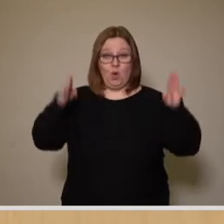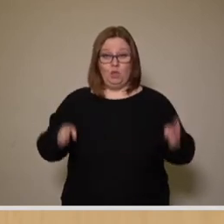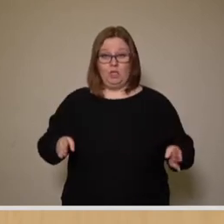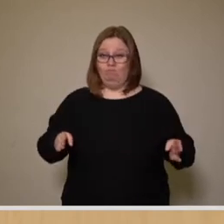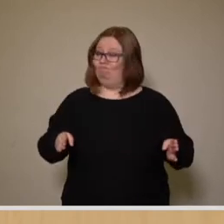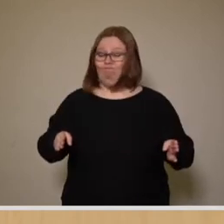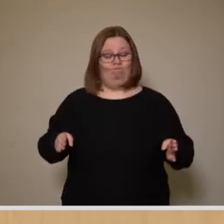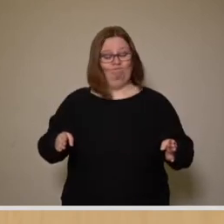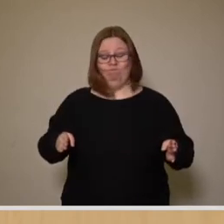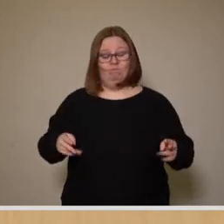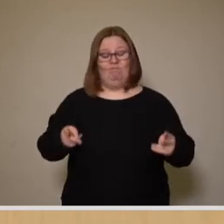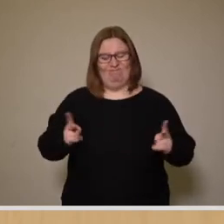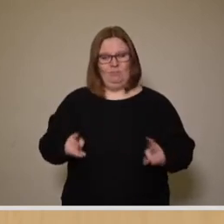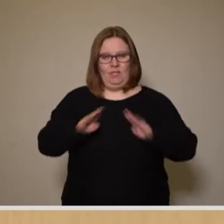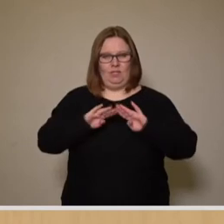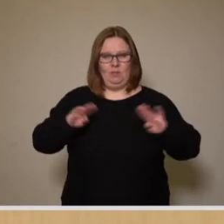um ein Gebäudeensemble,